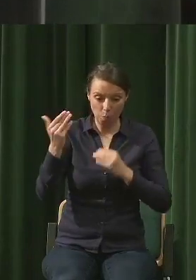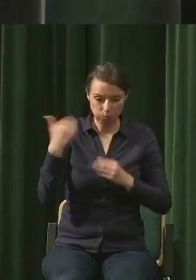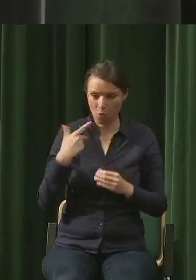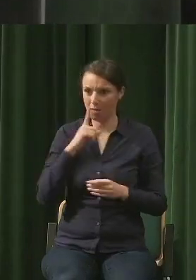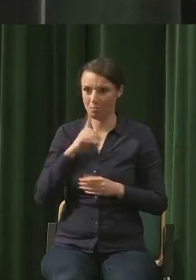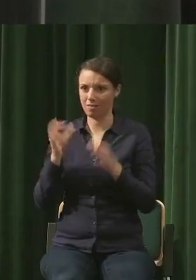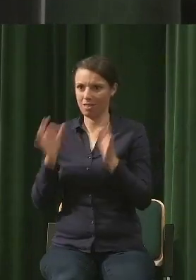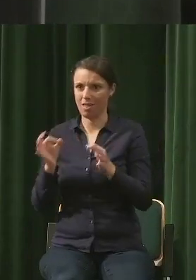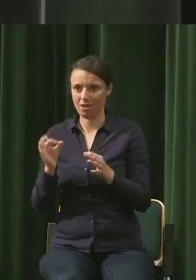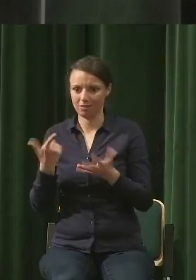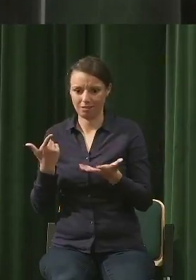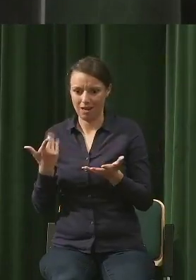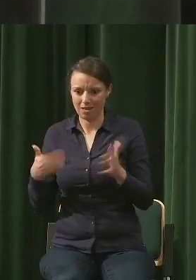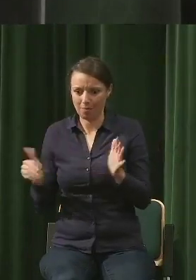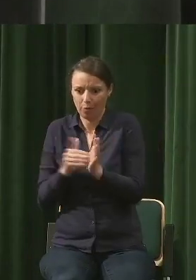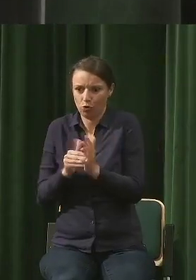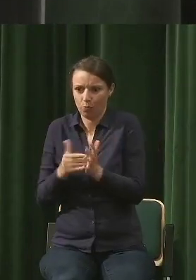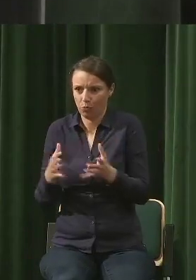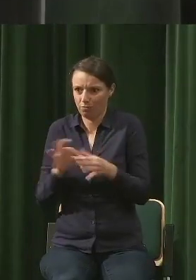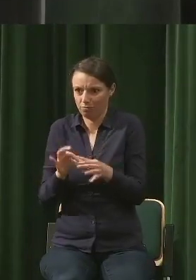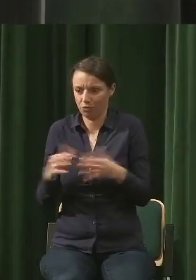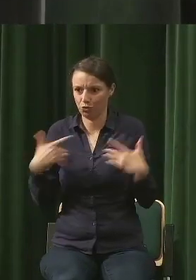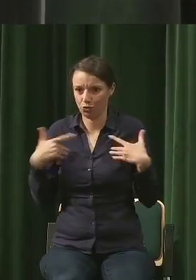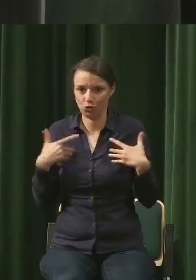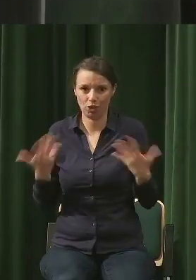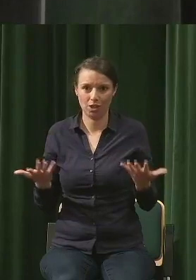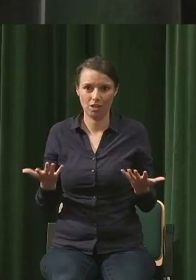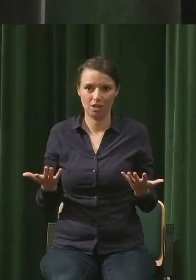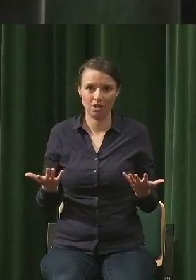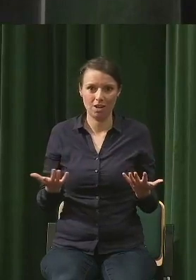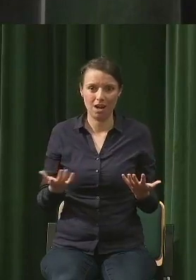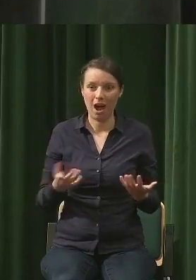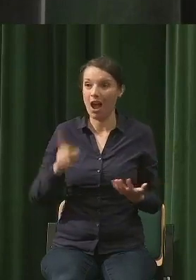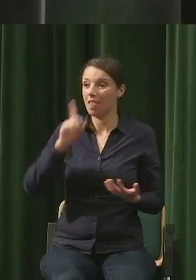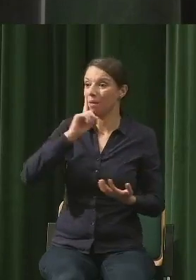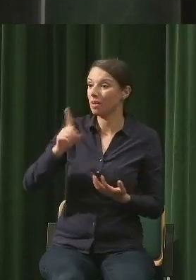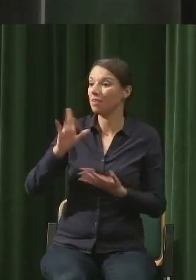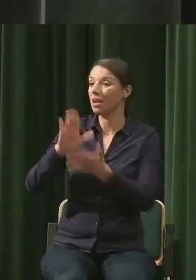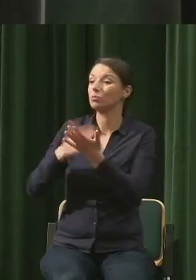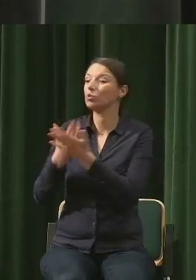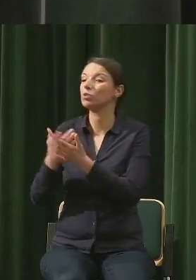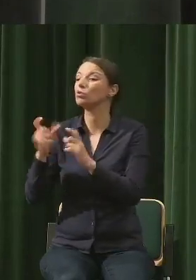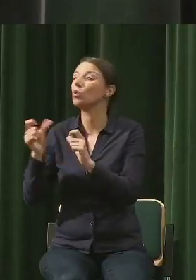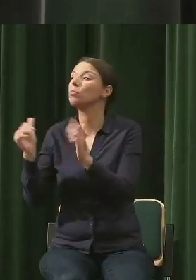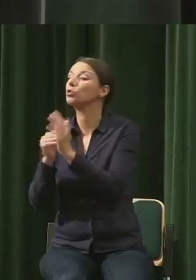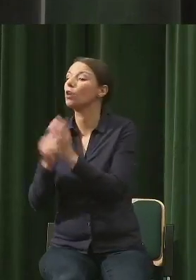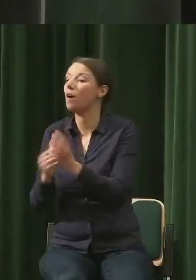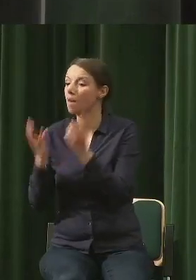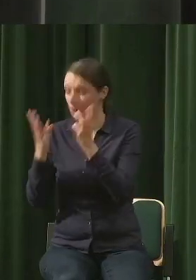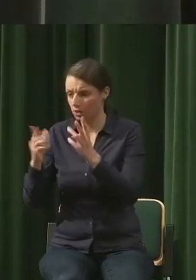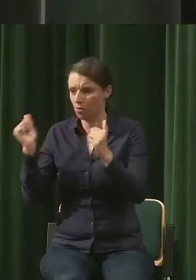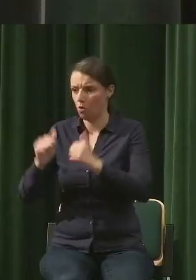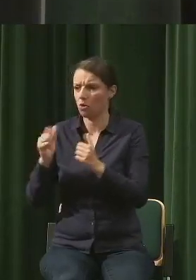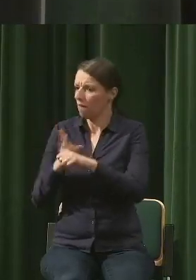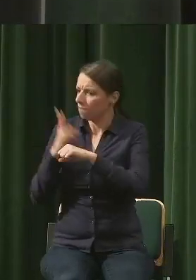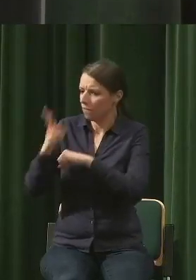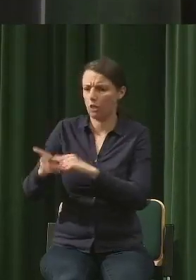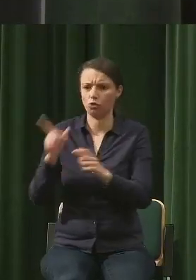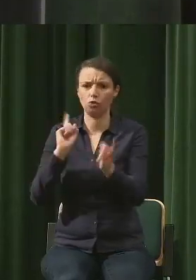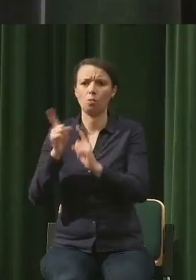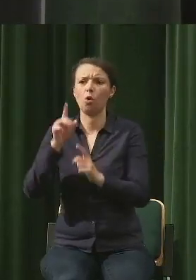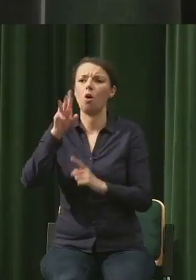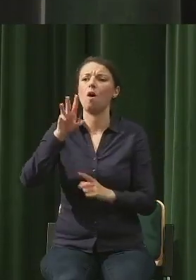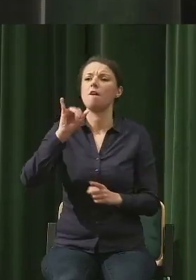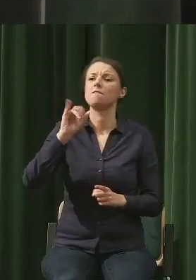niepotrzebnych znam, ale po drugie rzeczy, które bez kłopotu dzisiaj znalazłbym. W jednej chwili znajdę w Wikipedii. Więc oczywiście uważam, że potrzebujemy na